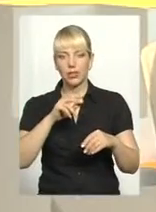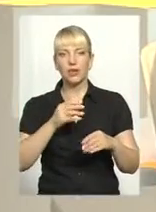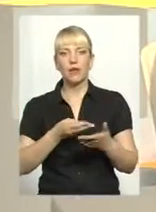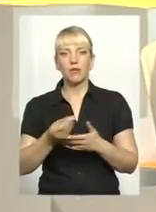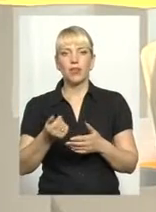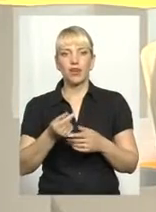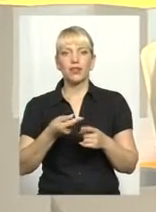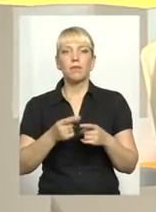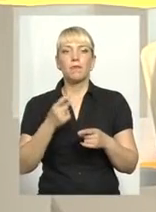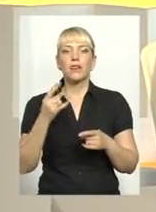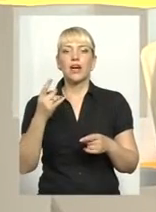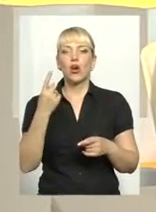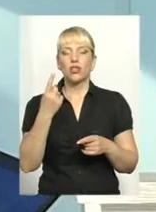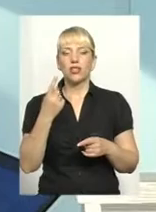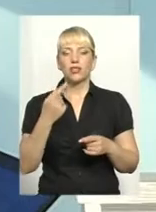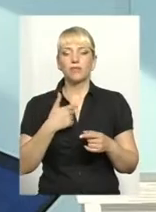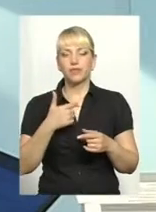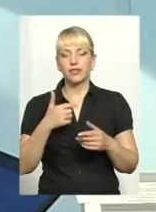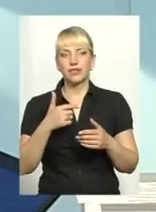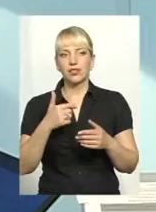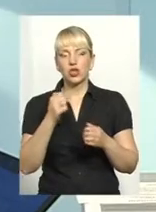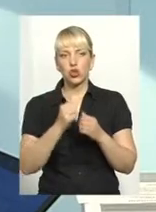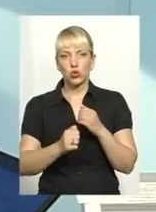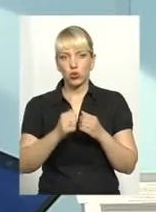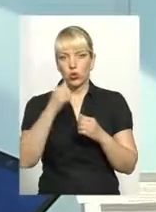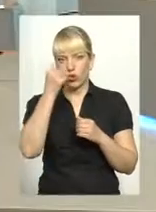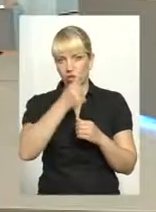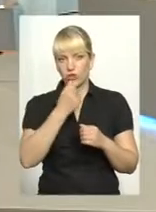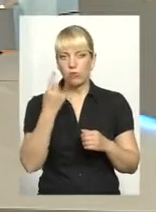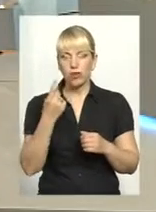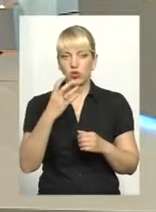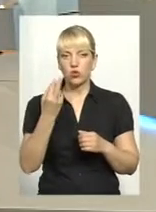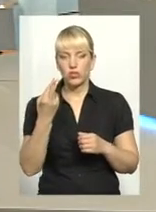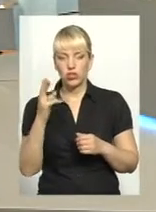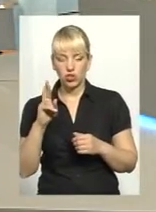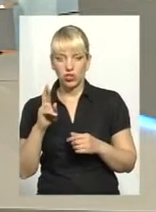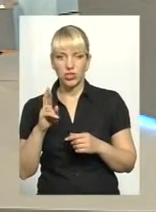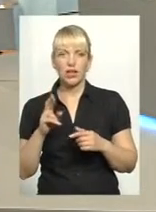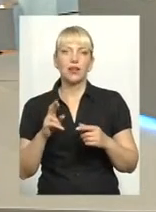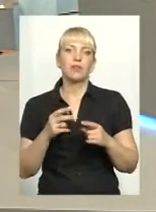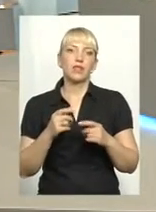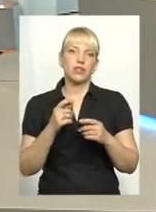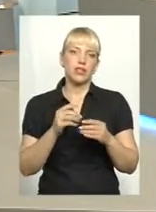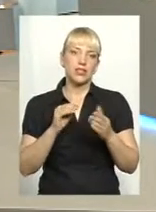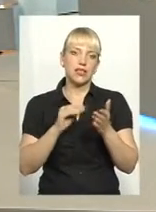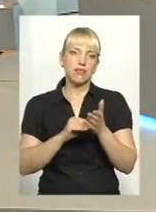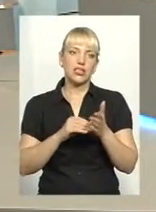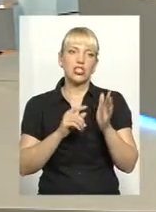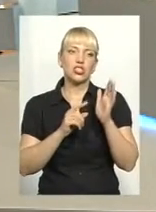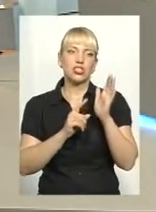Це встановлюється щорічно станом на 1 січня. на сьогоднішній на сьогоднішній це 60 900.